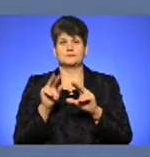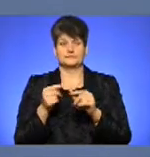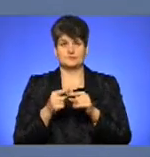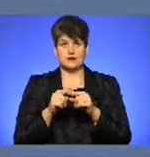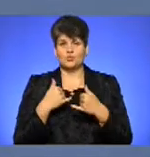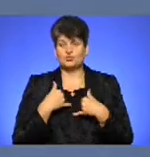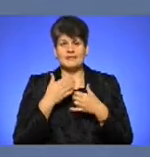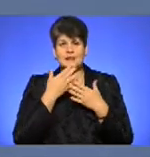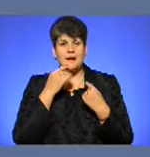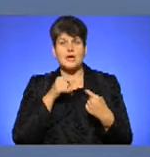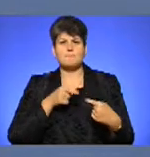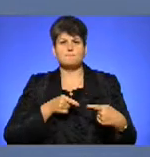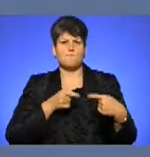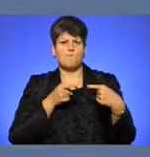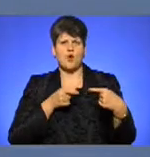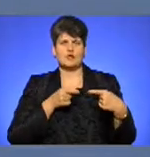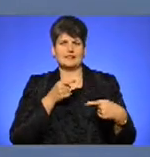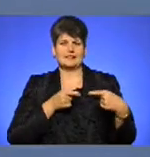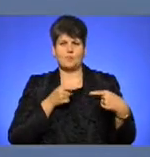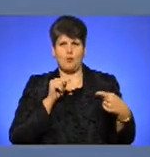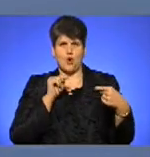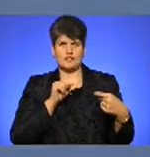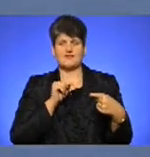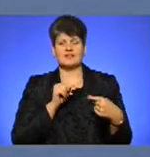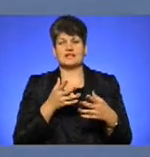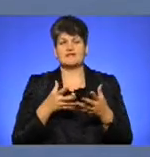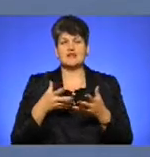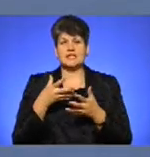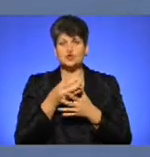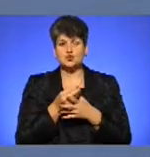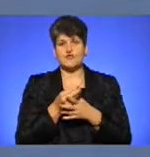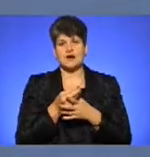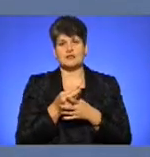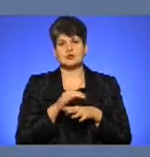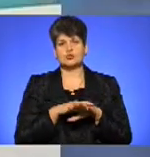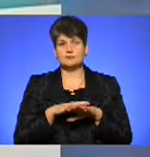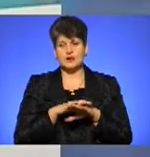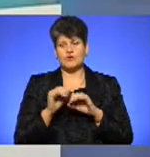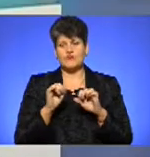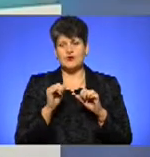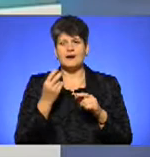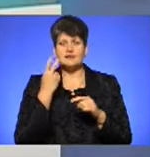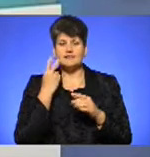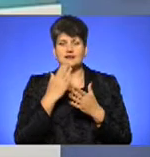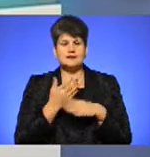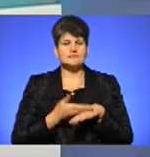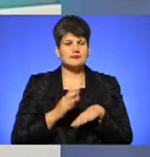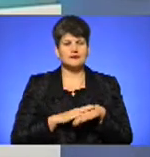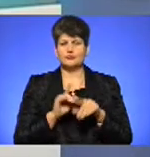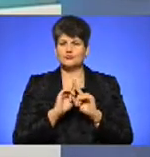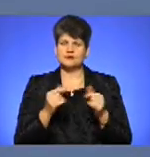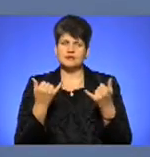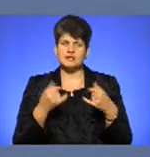нас немає противників фінансування суспільного телерадіомовлення в уряді, але завжди є дуже складні, особливо зараз,